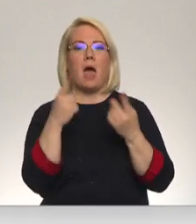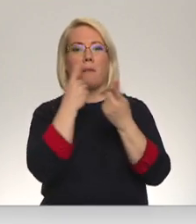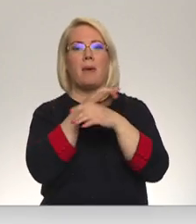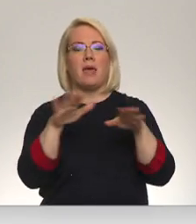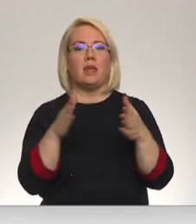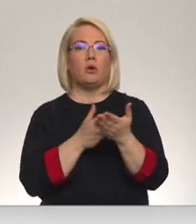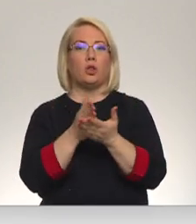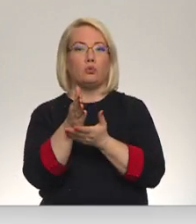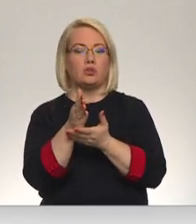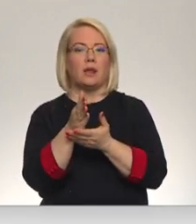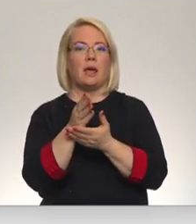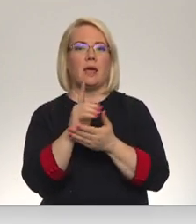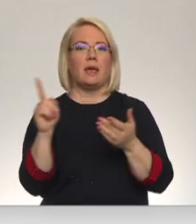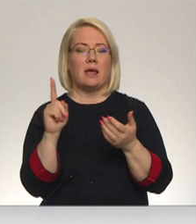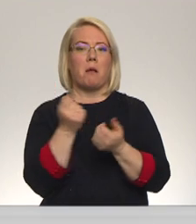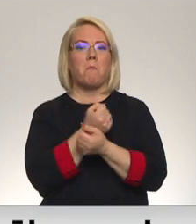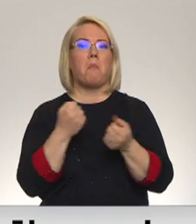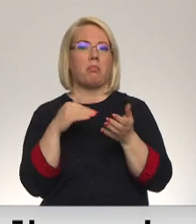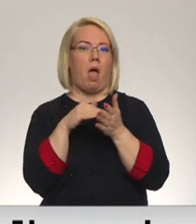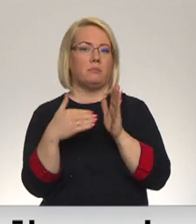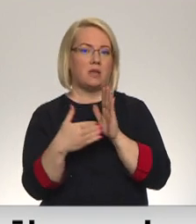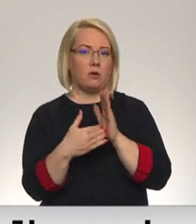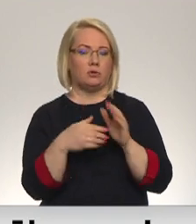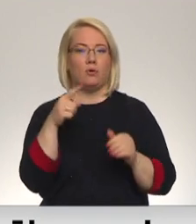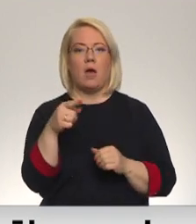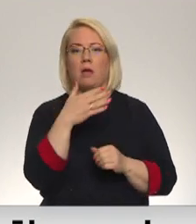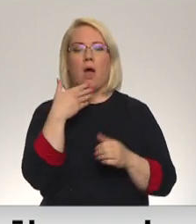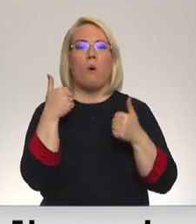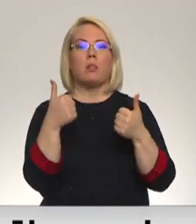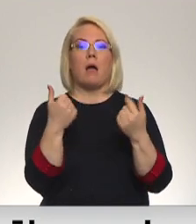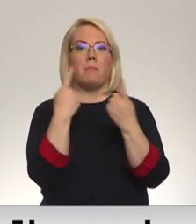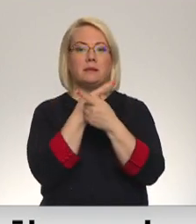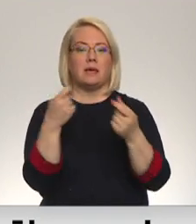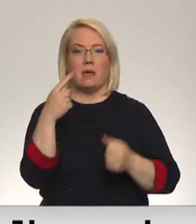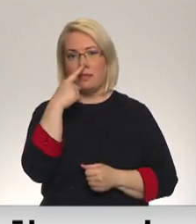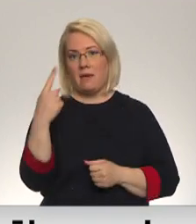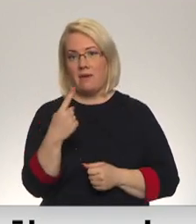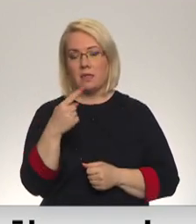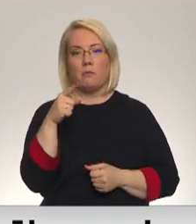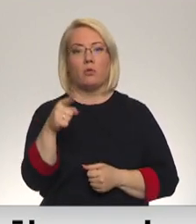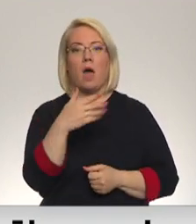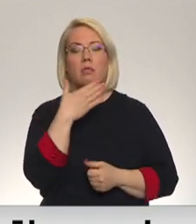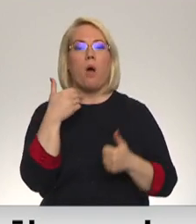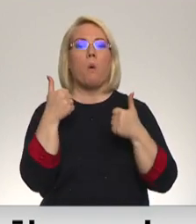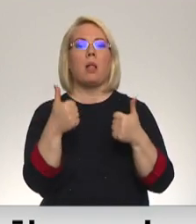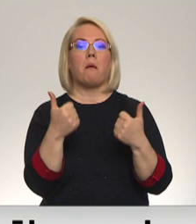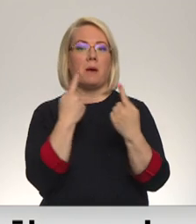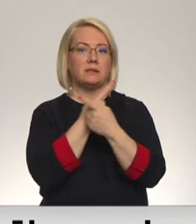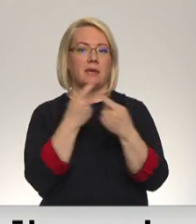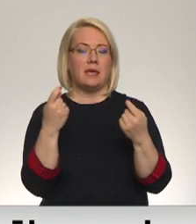Es teiktu, diezgan tā dos bāda apstākļos. Tā nav laba ziņa nevienam. Tā arī nav laba ziņa